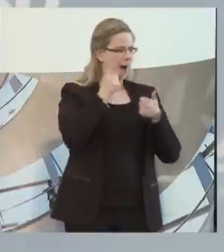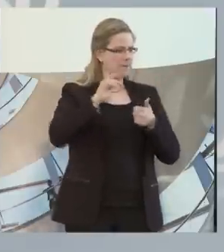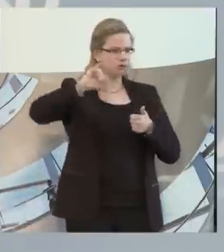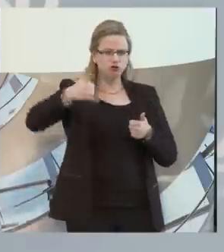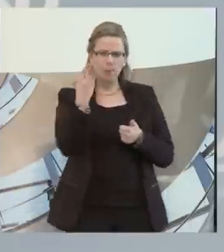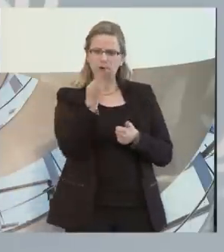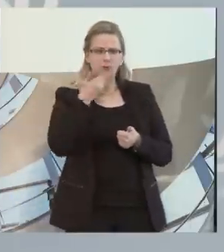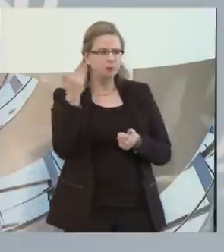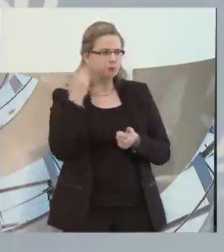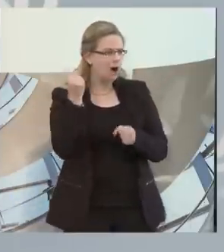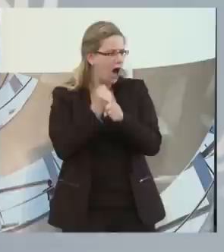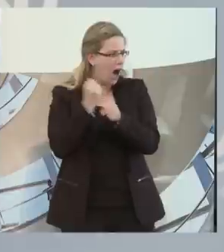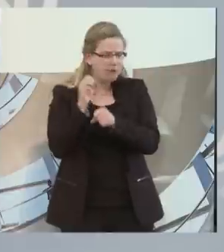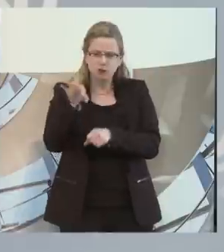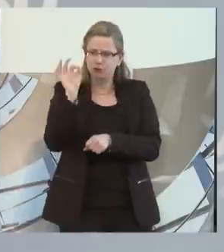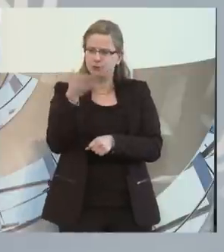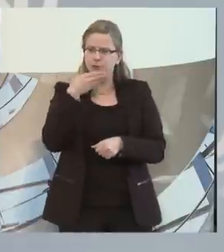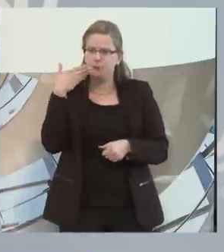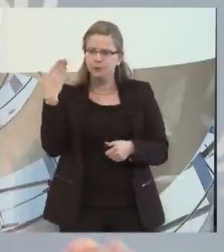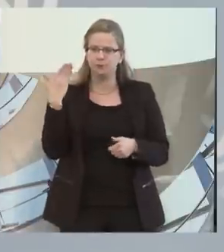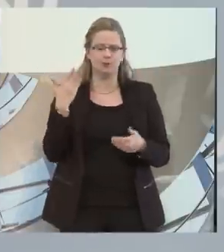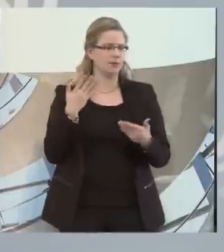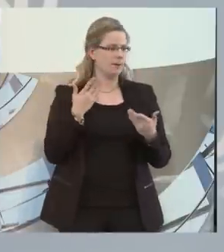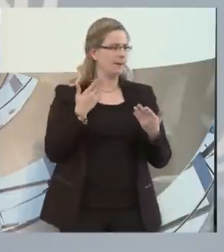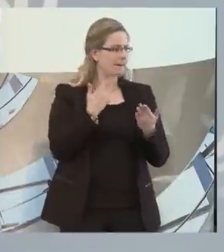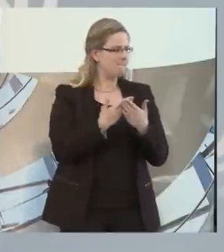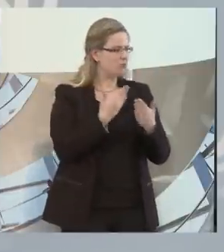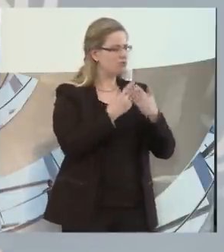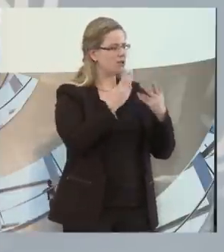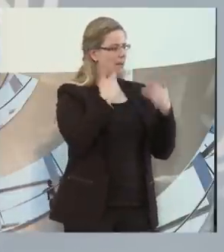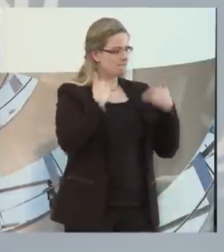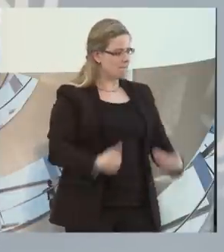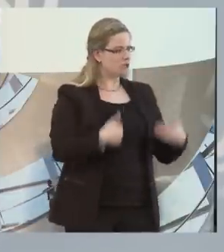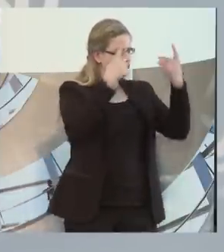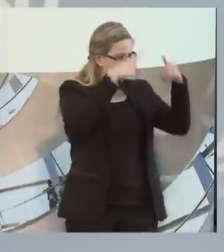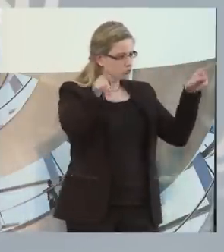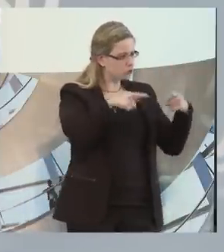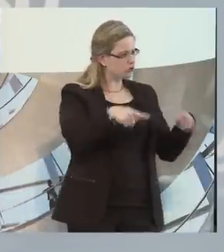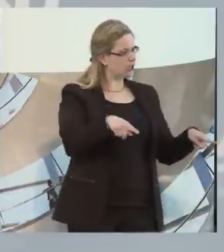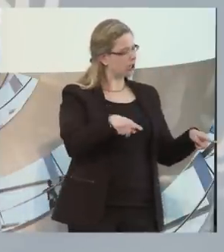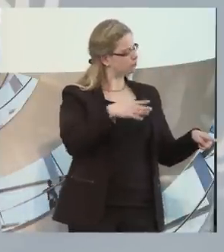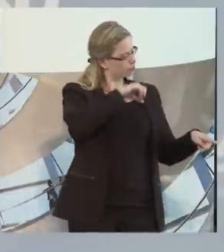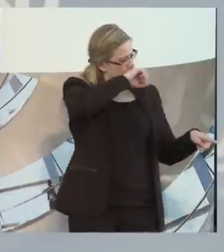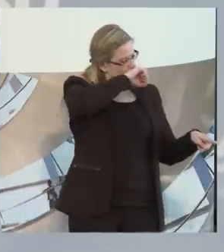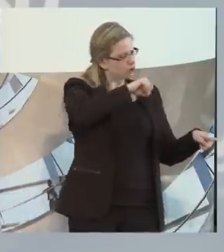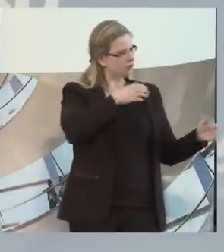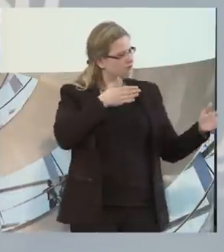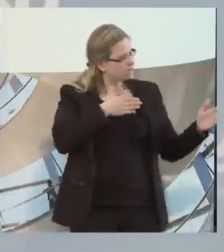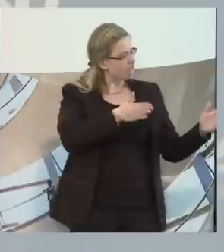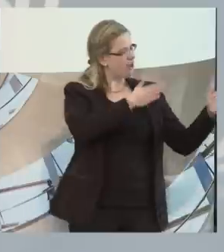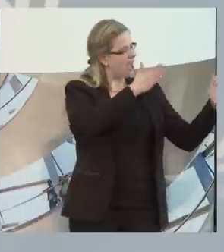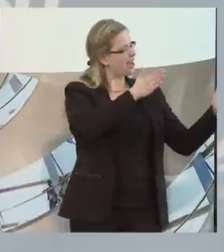den Platz finden, der für sie der wichtige ist. Wenn jemand musikalisch ist und findet da seinen Weg, das ist